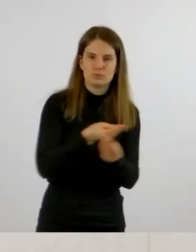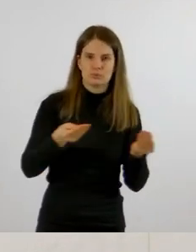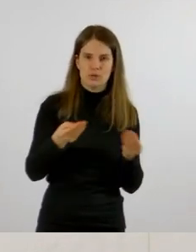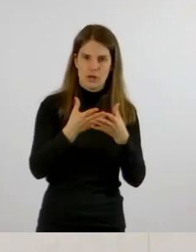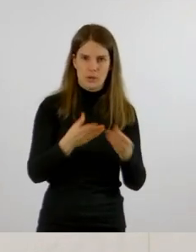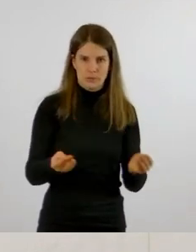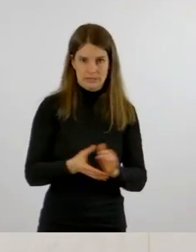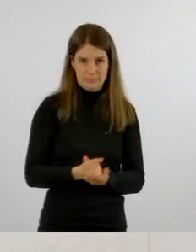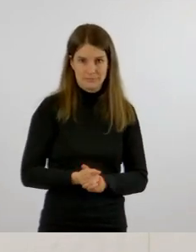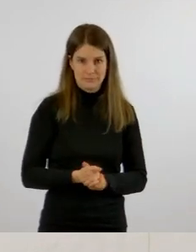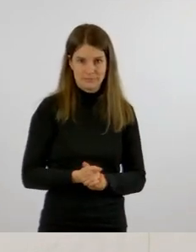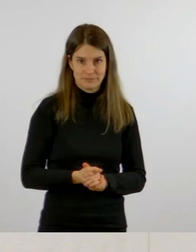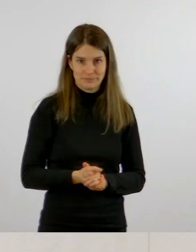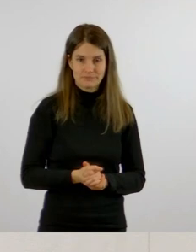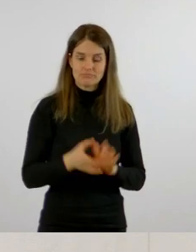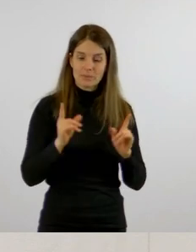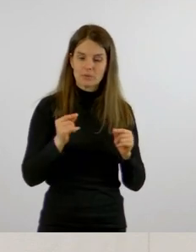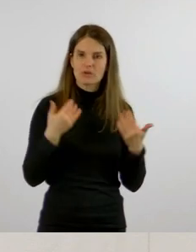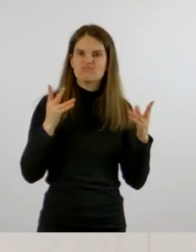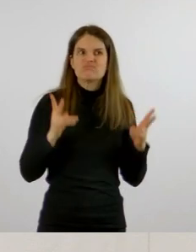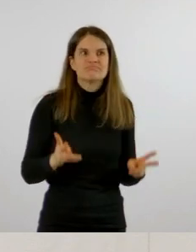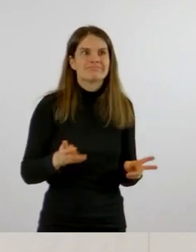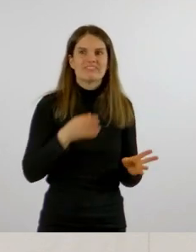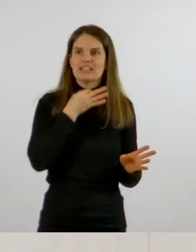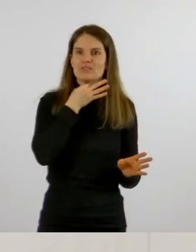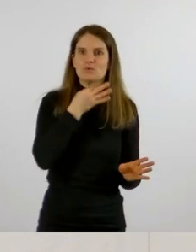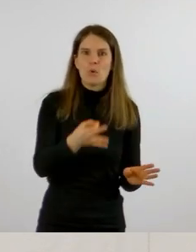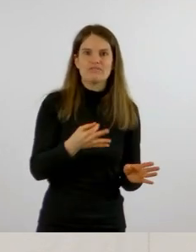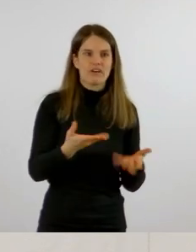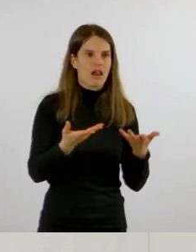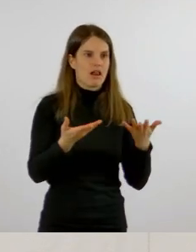Demzufolge gibt es auch keinen Notfallplan des Gesundheitsamtes,